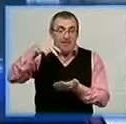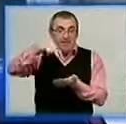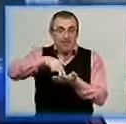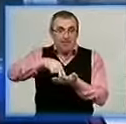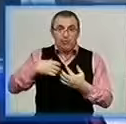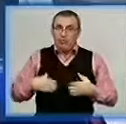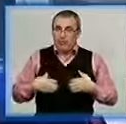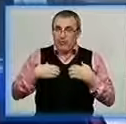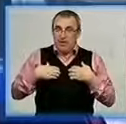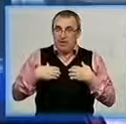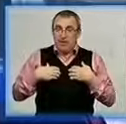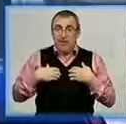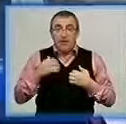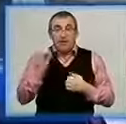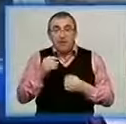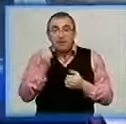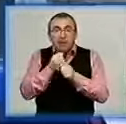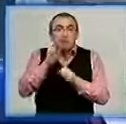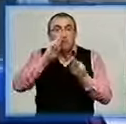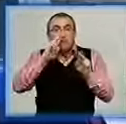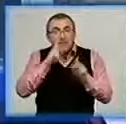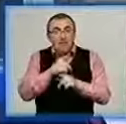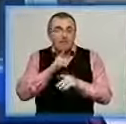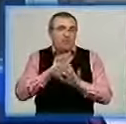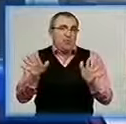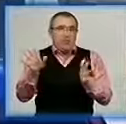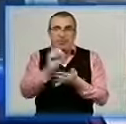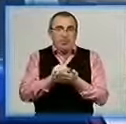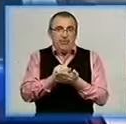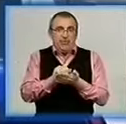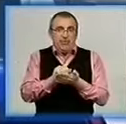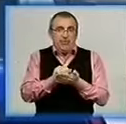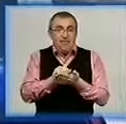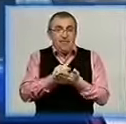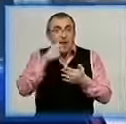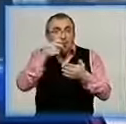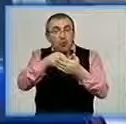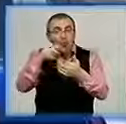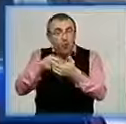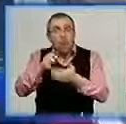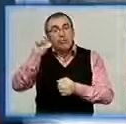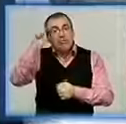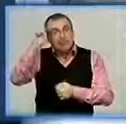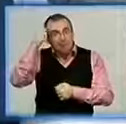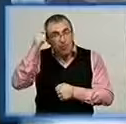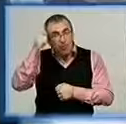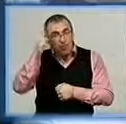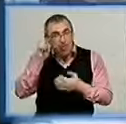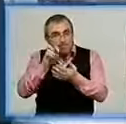страшно. Якщо щось зроблю не так, то вже все. А штампувала я цибулою,